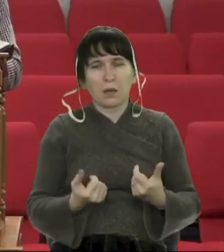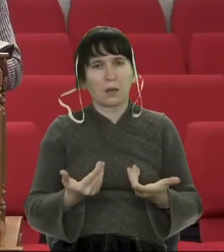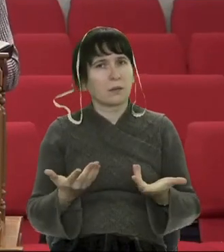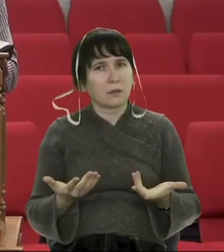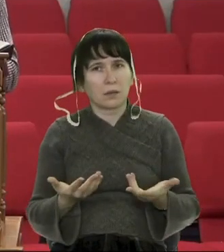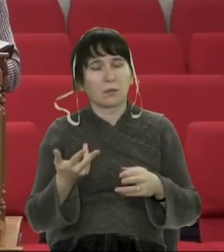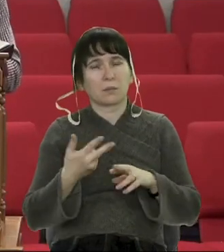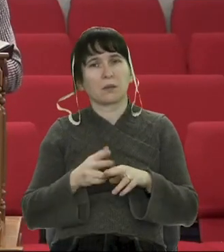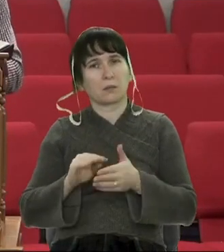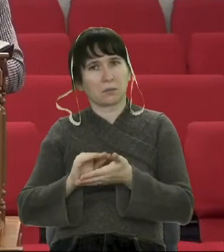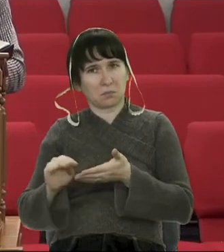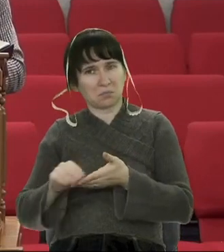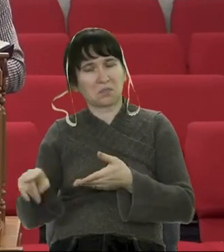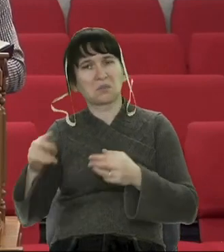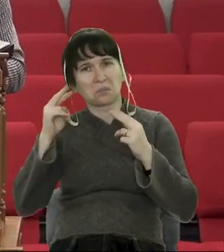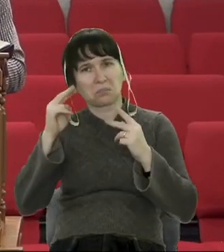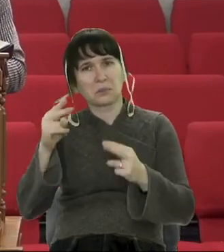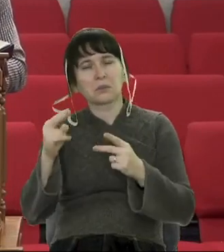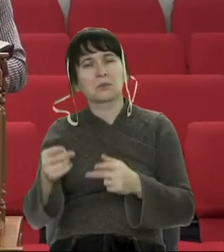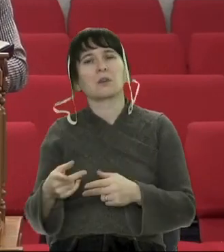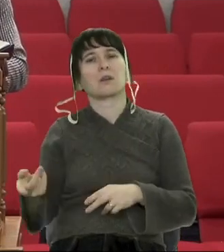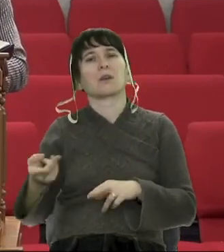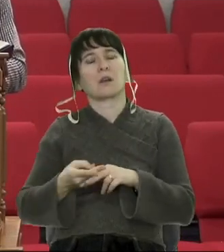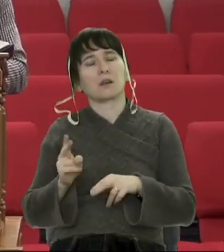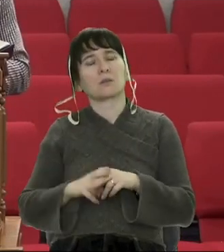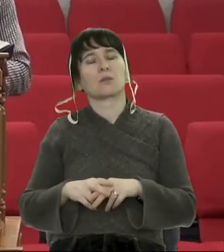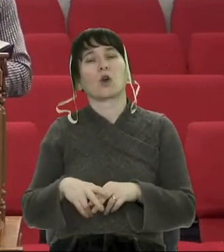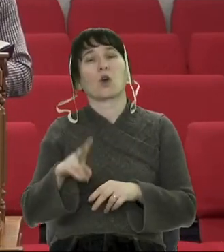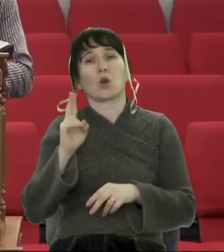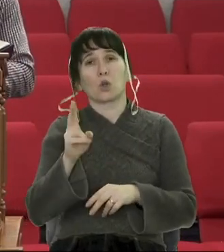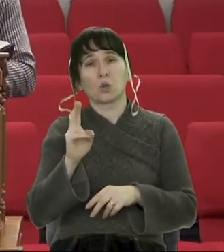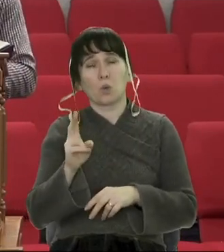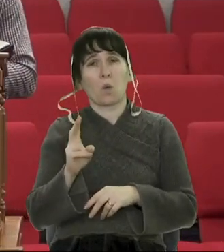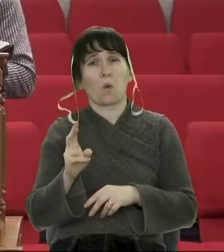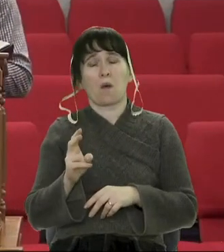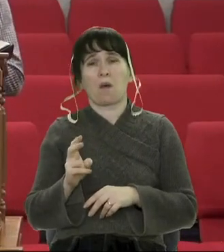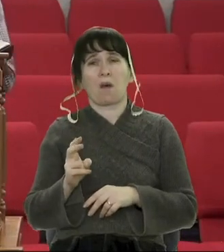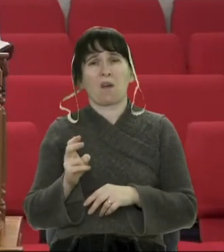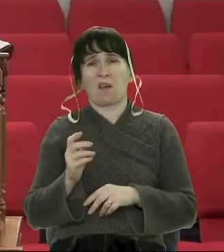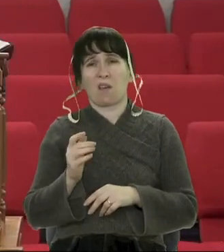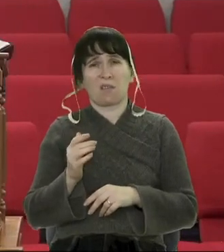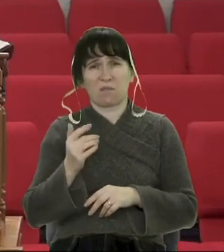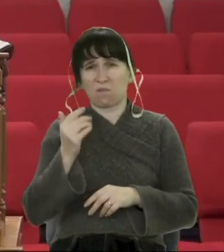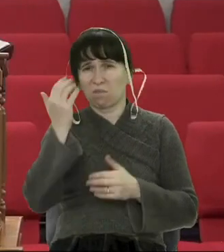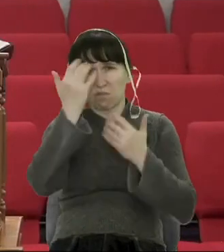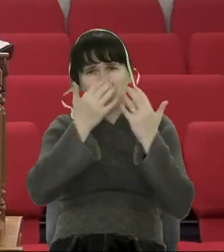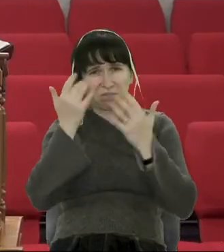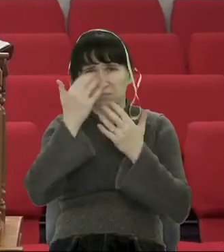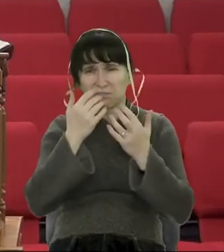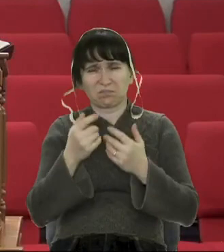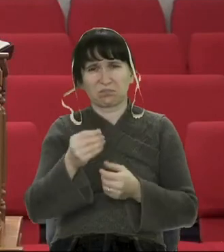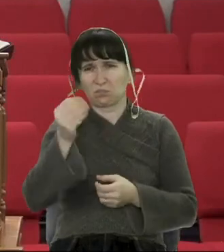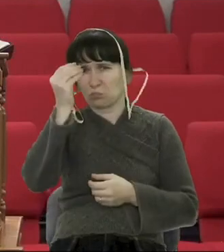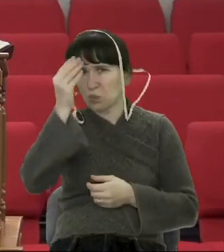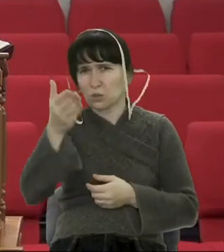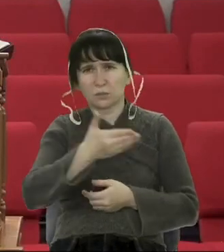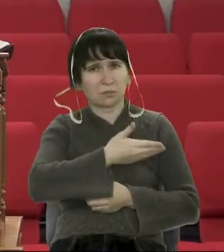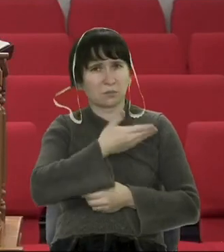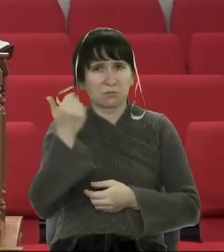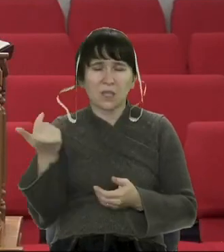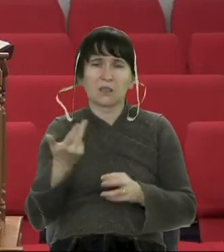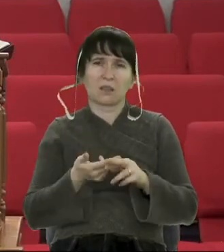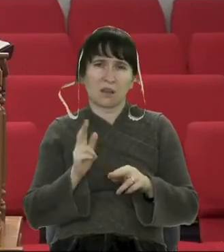нерозсудливий вірить усякому слову. І ми навіть в минулий раз згадували, скільки сьогодні в нашому суспільстві є